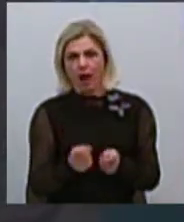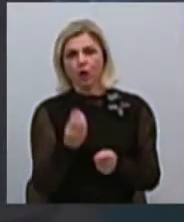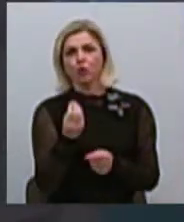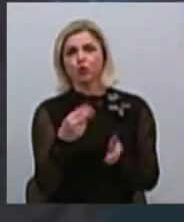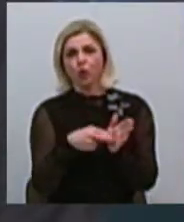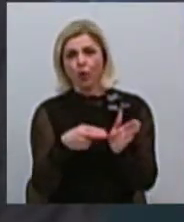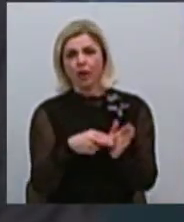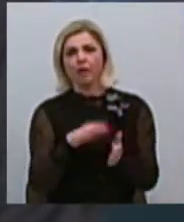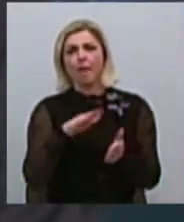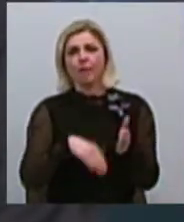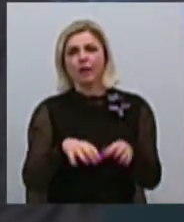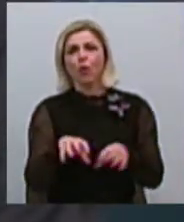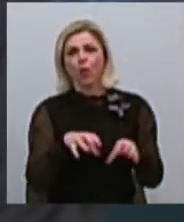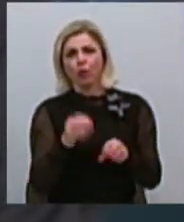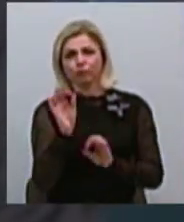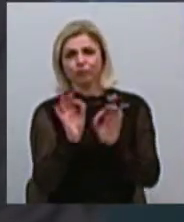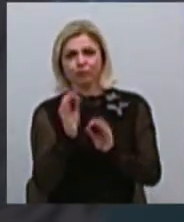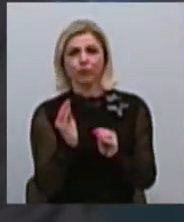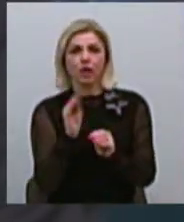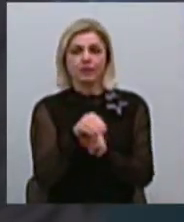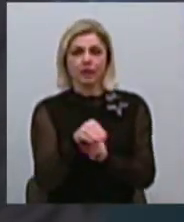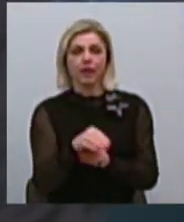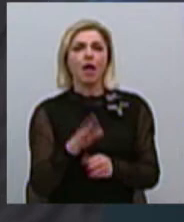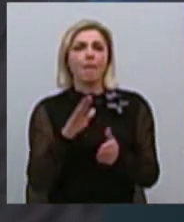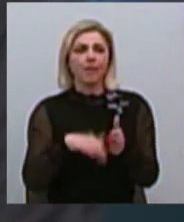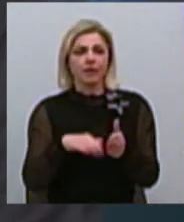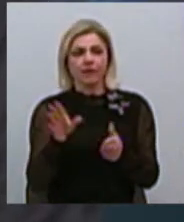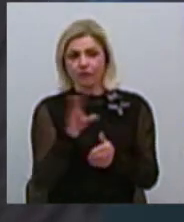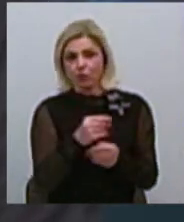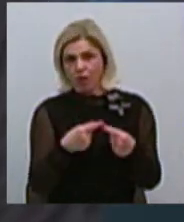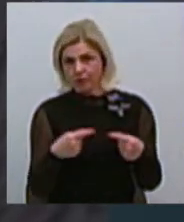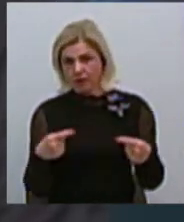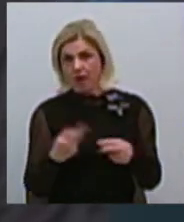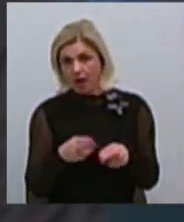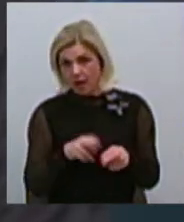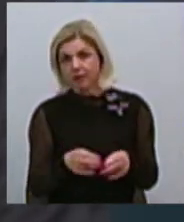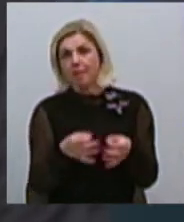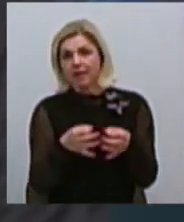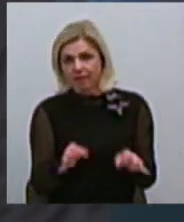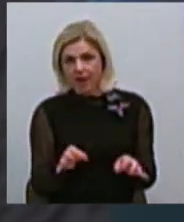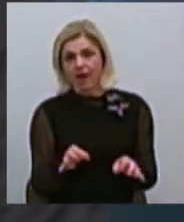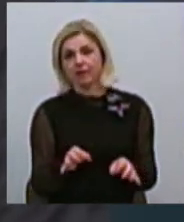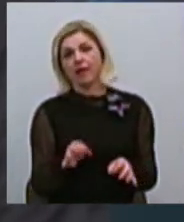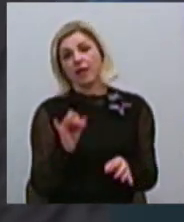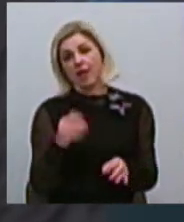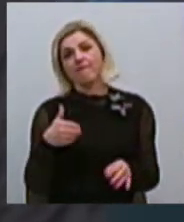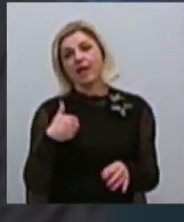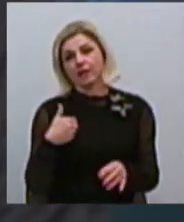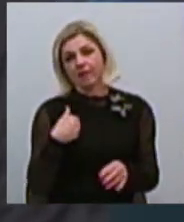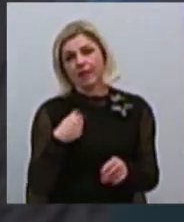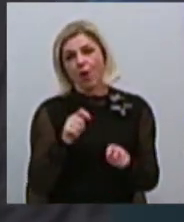без корупціонної наценки, да, без всіх вот цих вот вещей. Нам це позволяє, собственно говоря, і эффективні